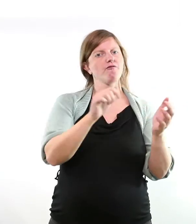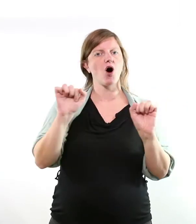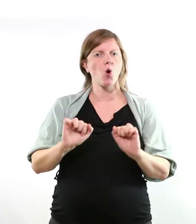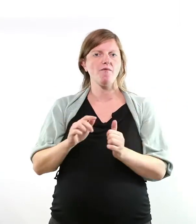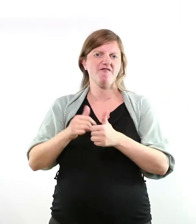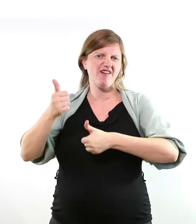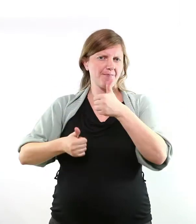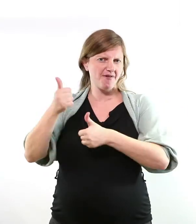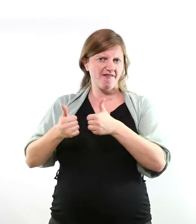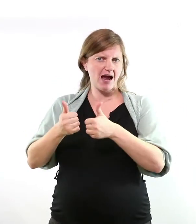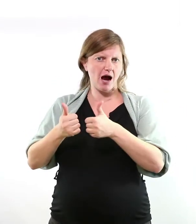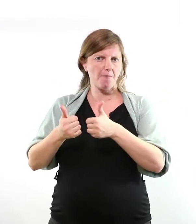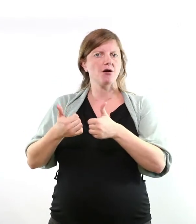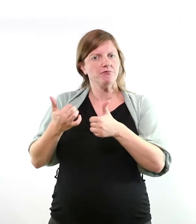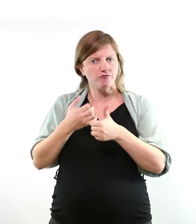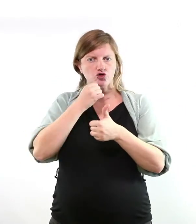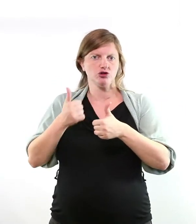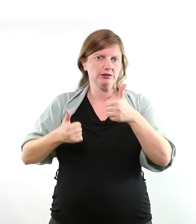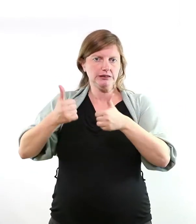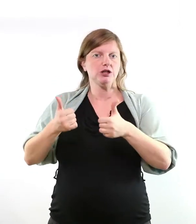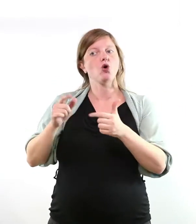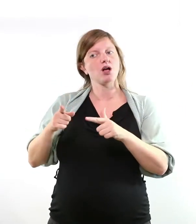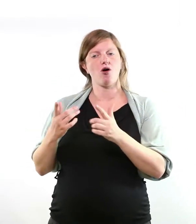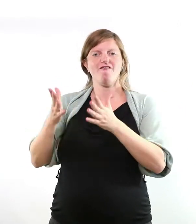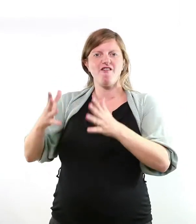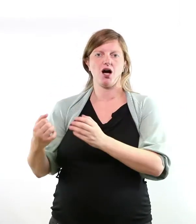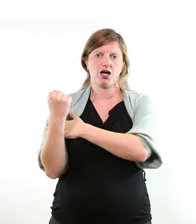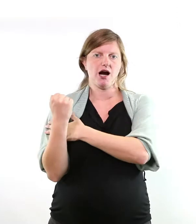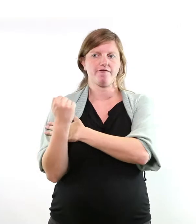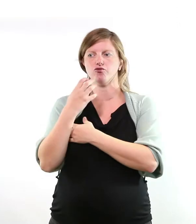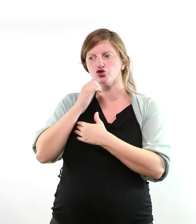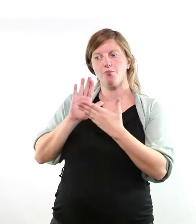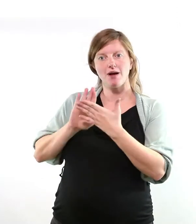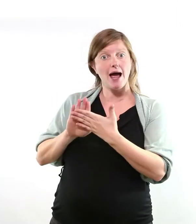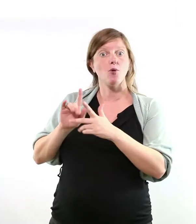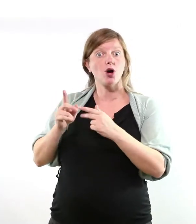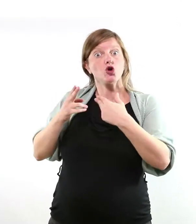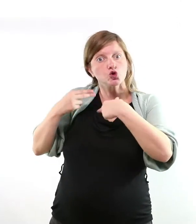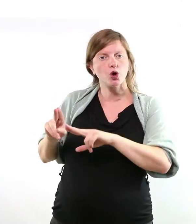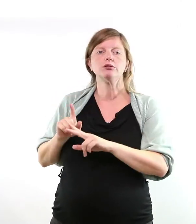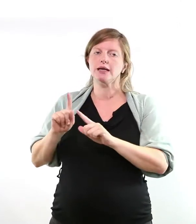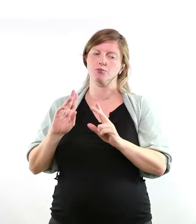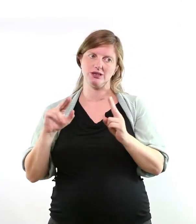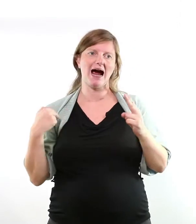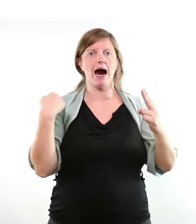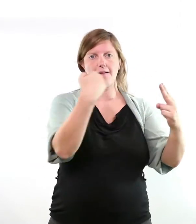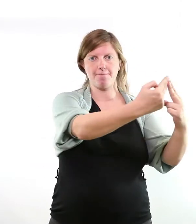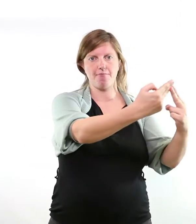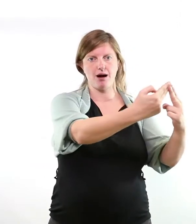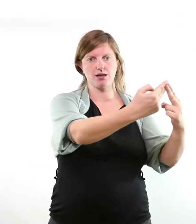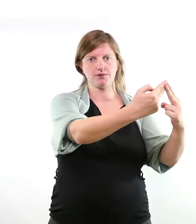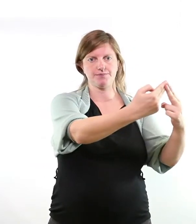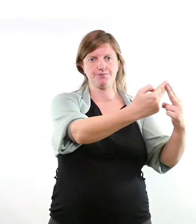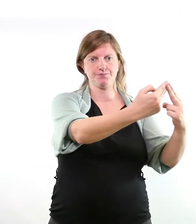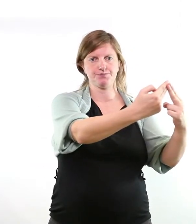wettbewerbsfähig bleiben wollen und auch Fachkräfte hier halten oder zurückholen wollen, dann gibt es keine andere Alternative, als